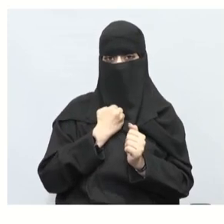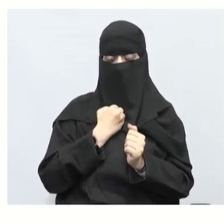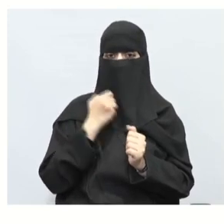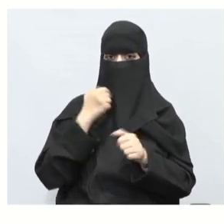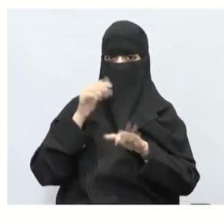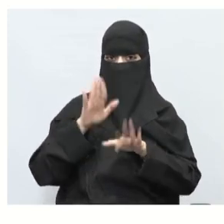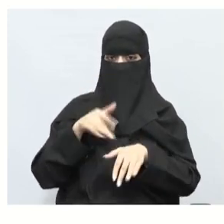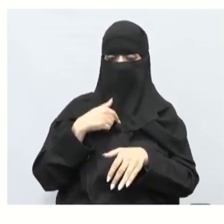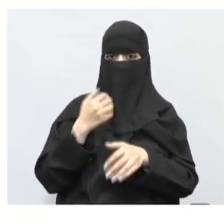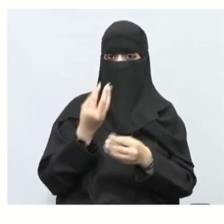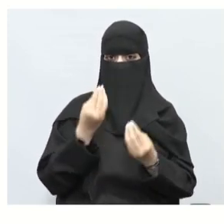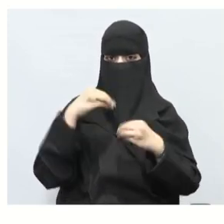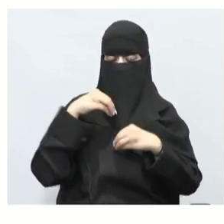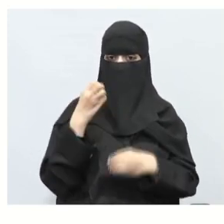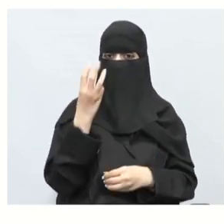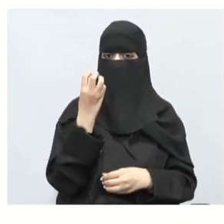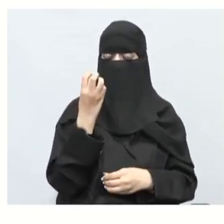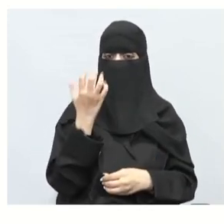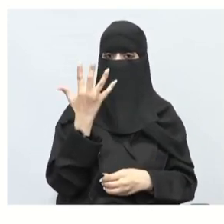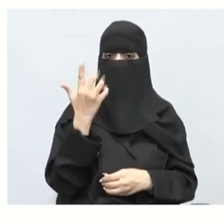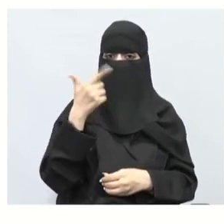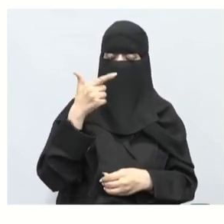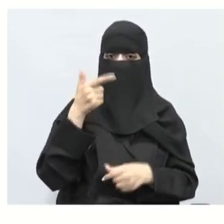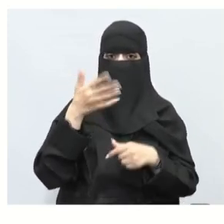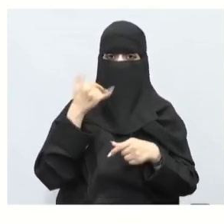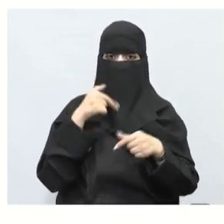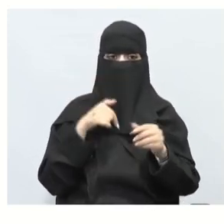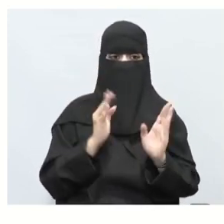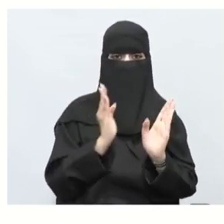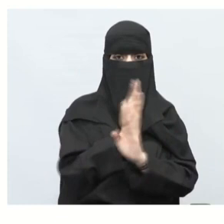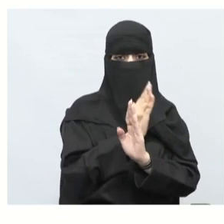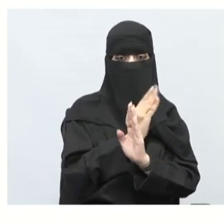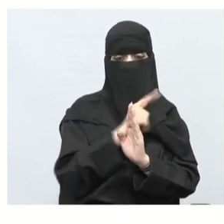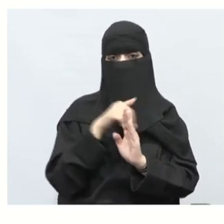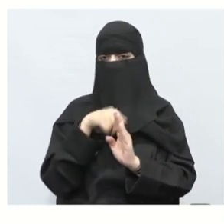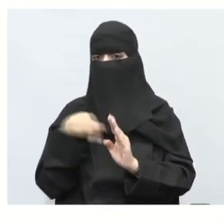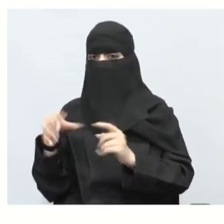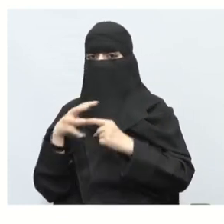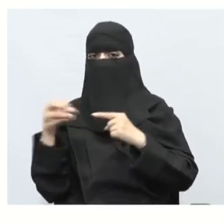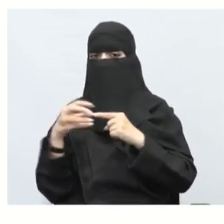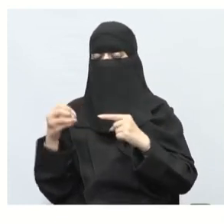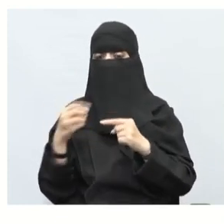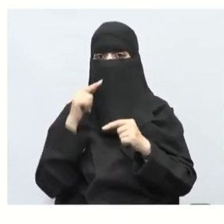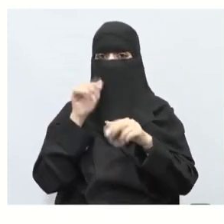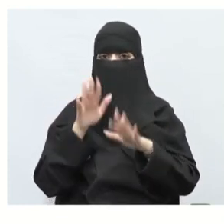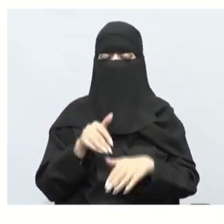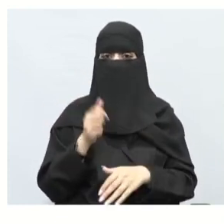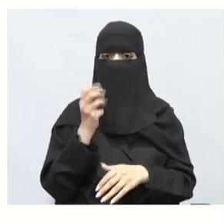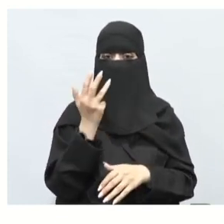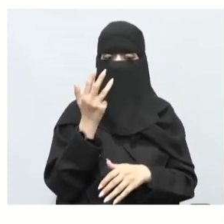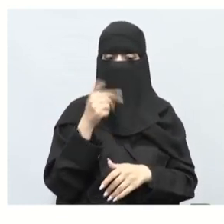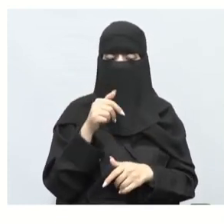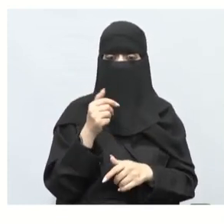متوفر كان معه زائد يعني فلما يجي النقل وانت بادي من العكس ماذا تفعل؟ تطرح فيصير عندك ثلاثمائة